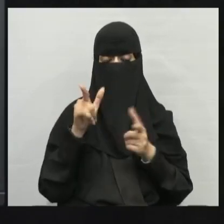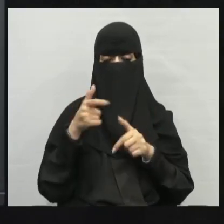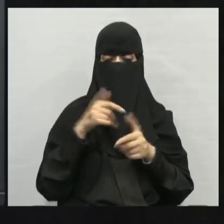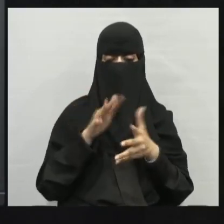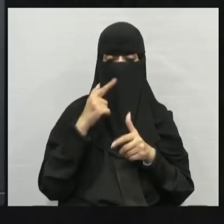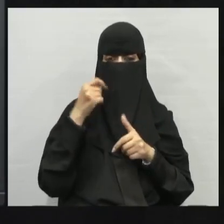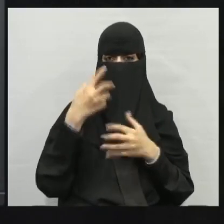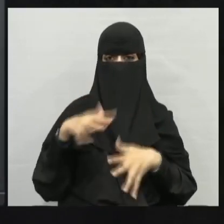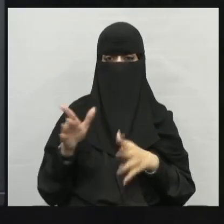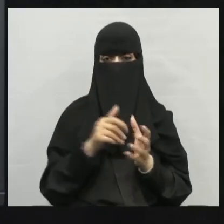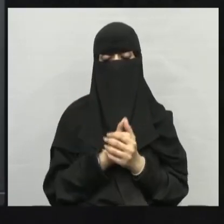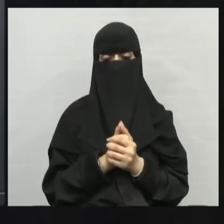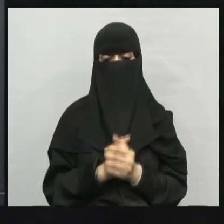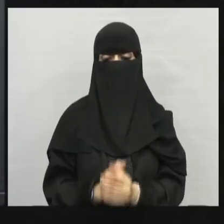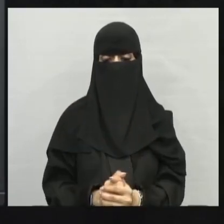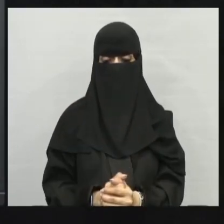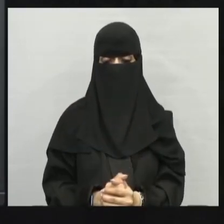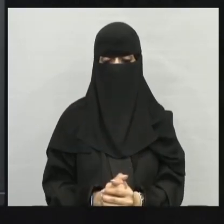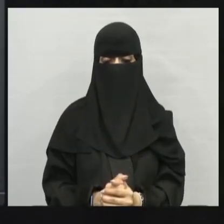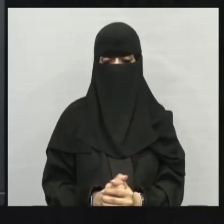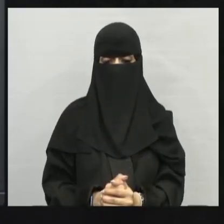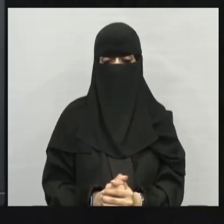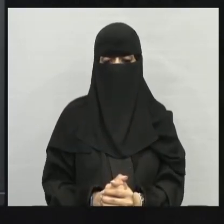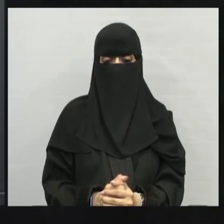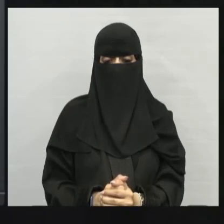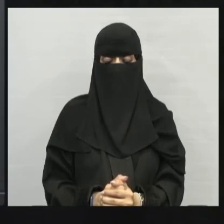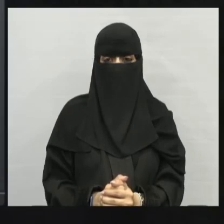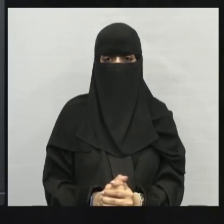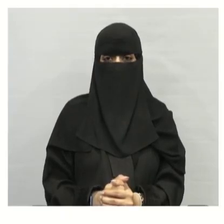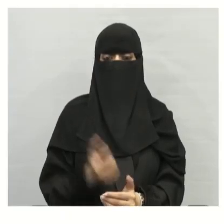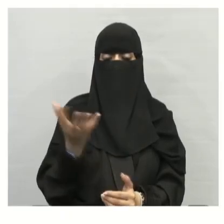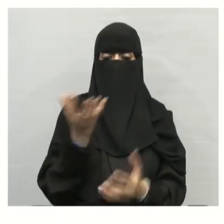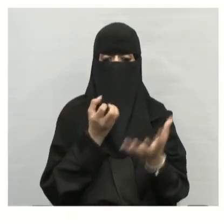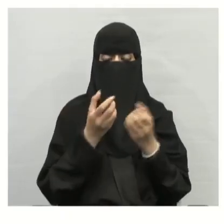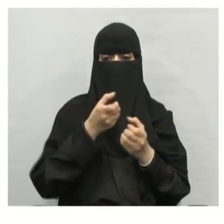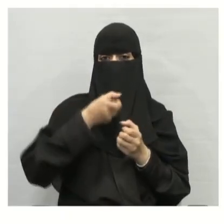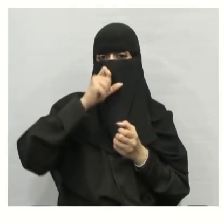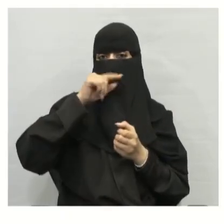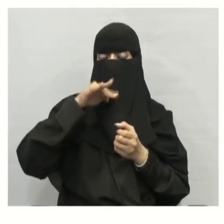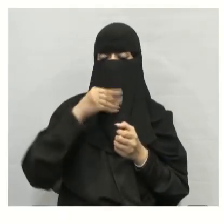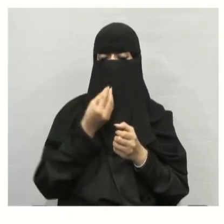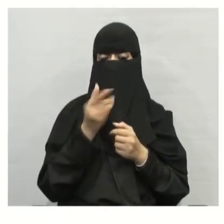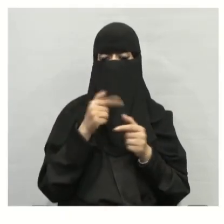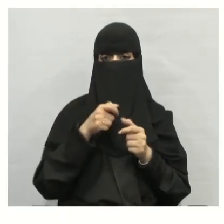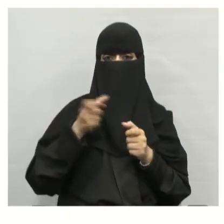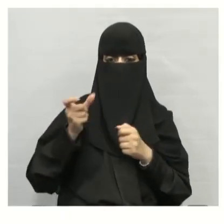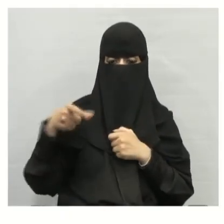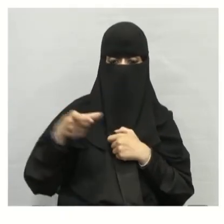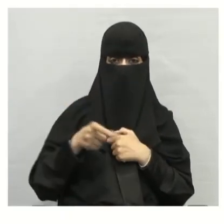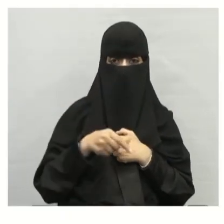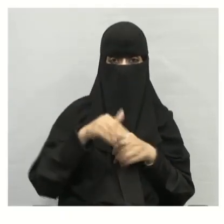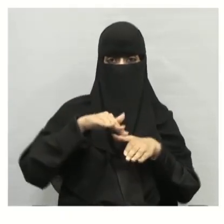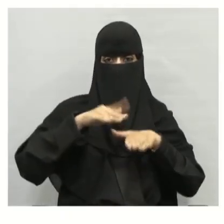ملوثات النفايات الخطيرة ما هي مصادر الشرب العذبة؟ مصادر مياه الشرب العذبة